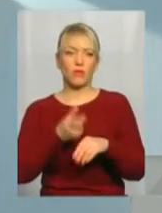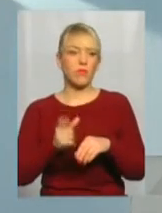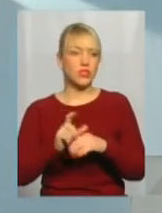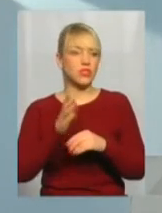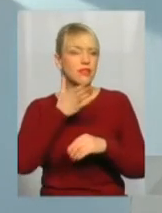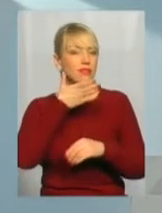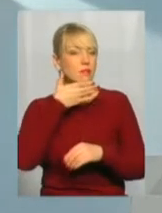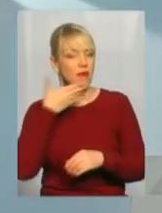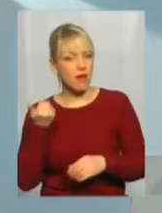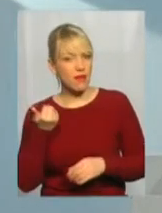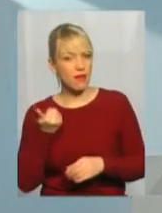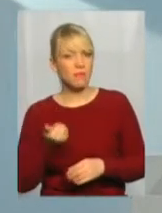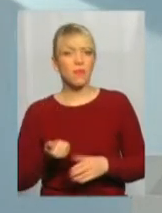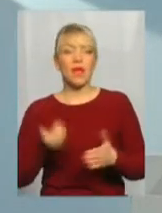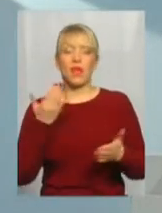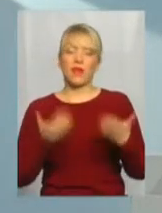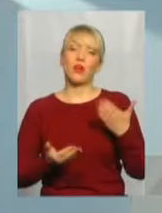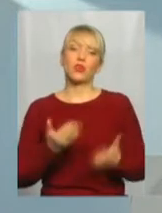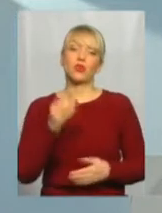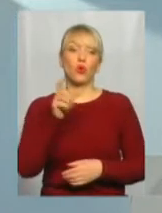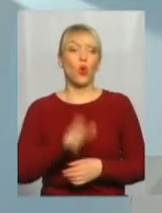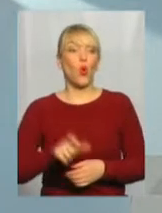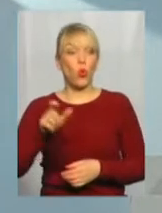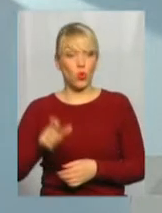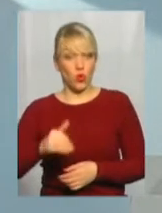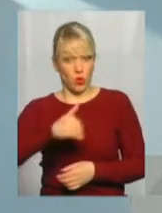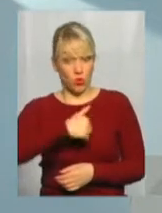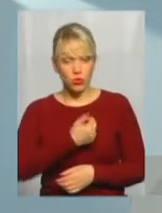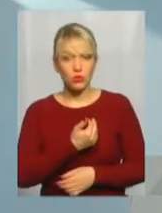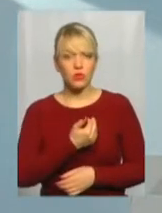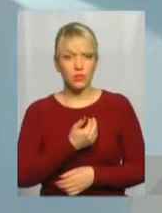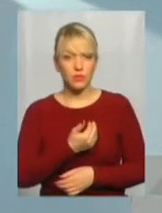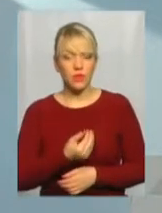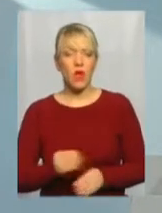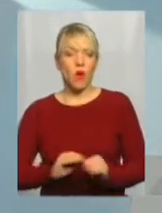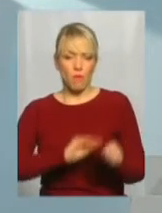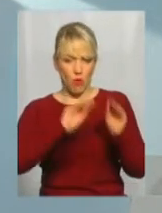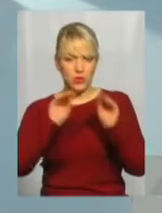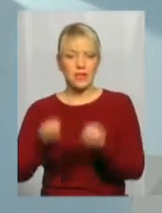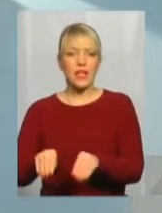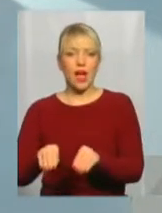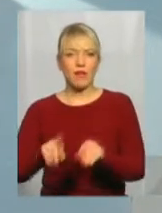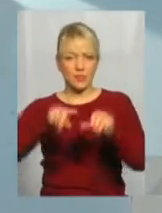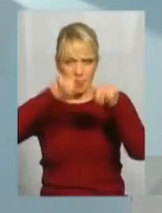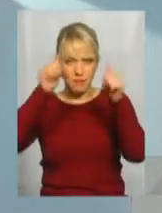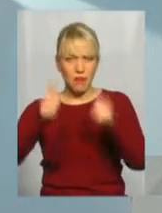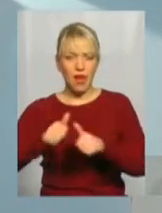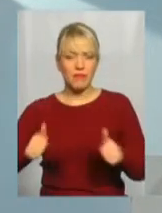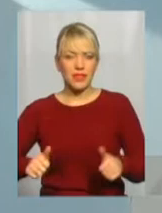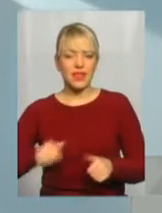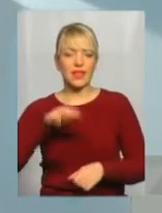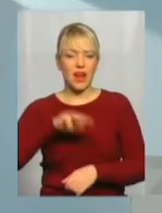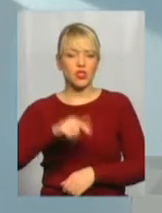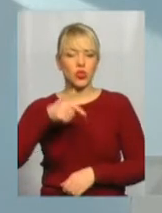якщо люди хочуть поставити пам'ятник Тарасу Шевченку.